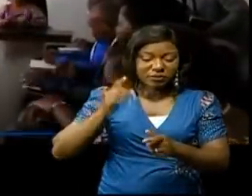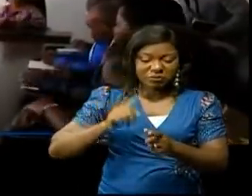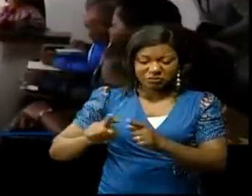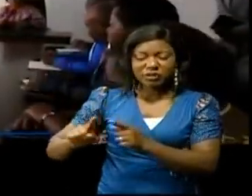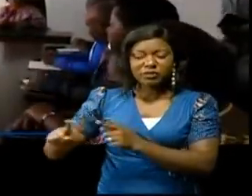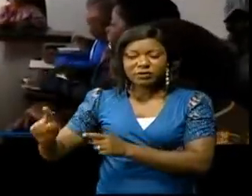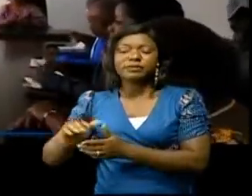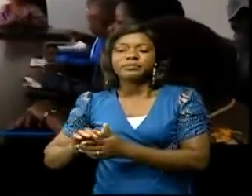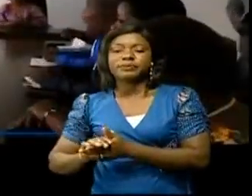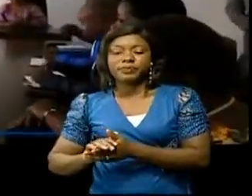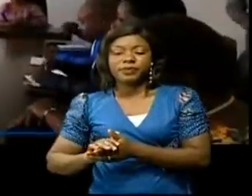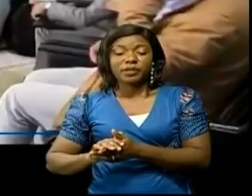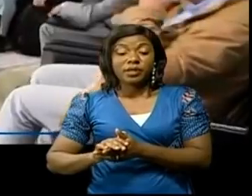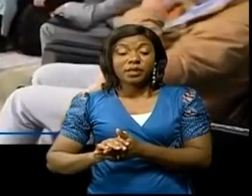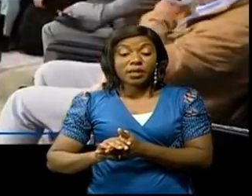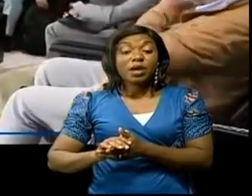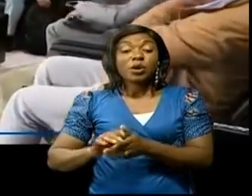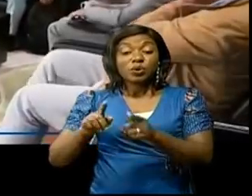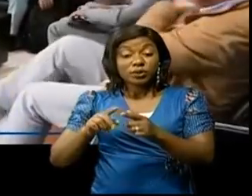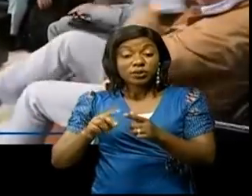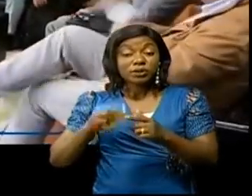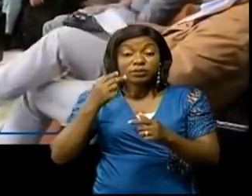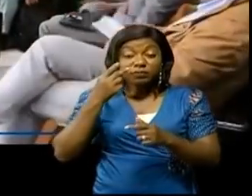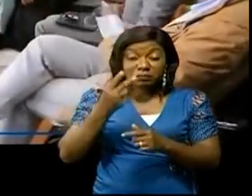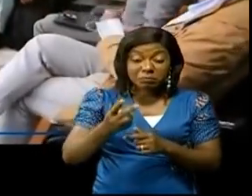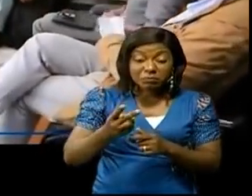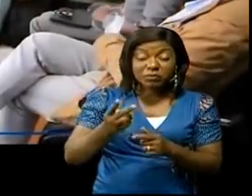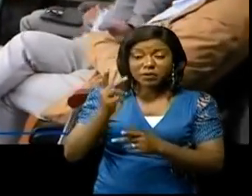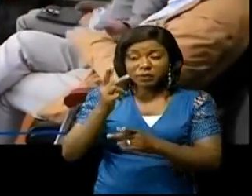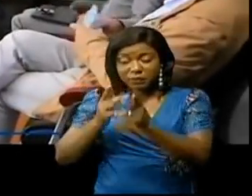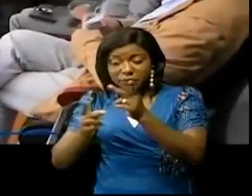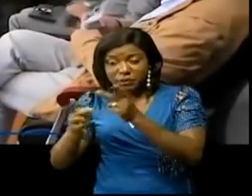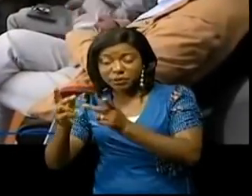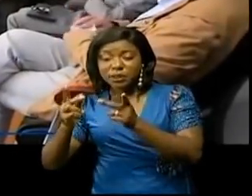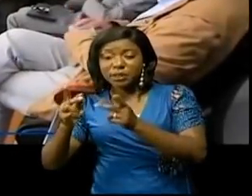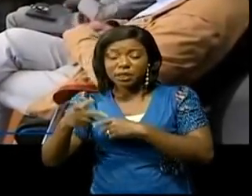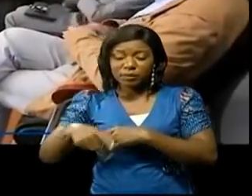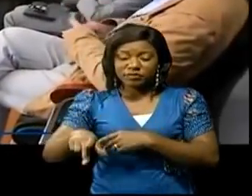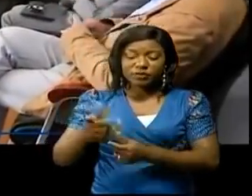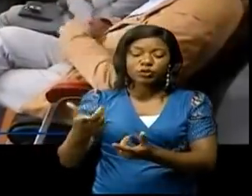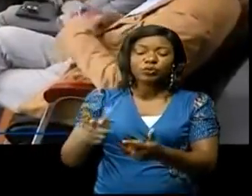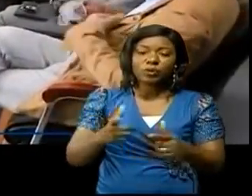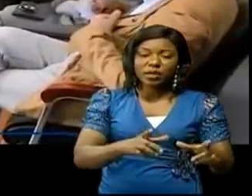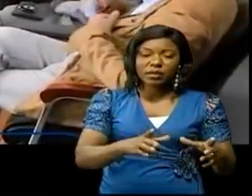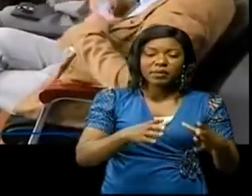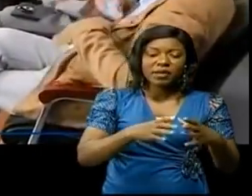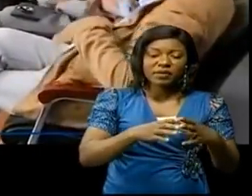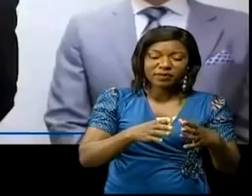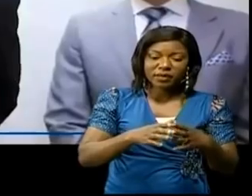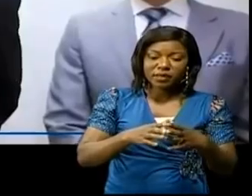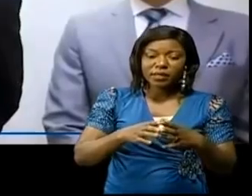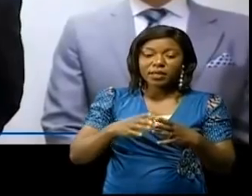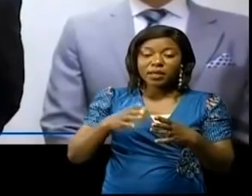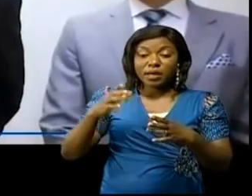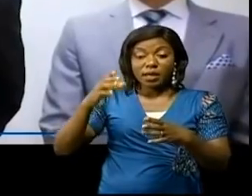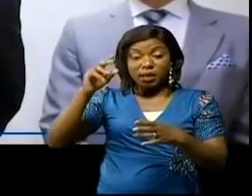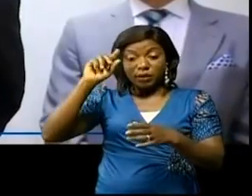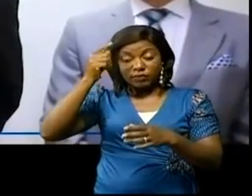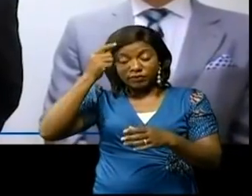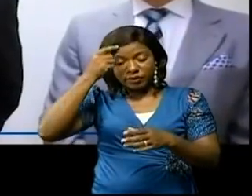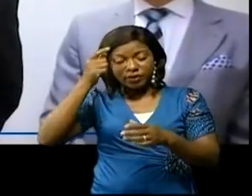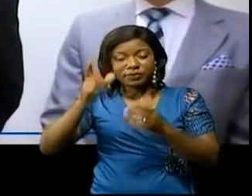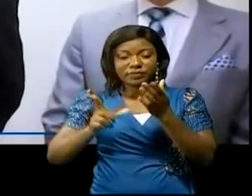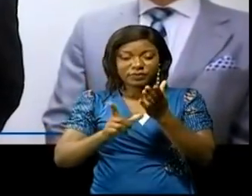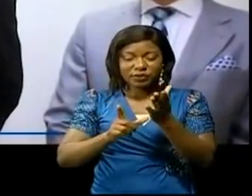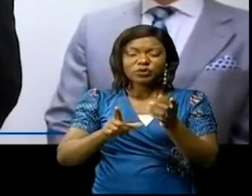Aubert a eu un aperçu général de la province du Lualaba fait par la gouverneur Haï. Le diplomate français a